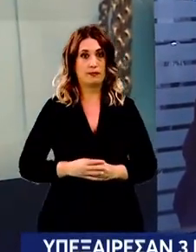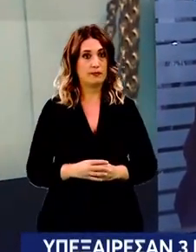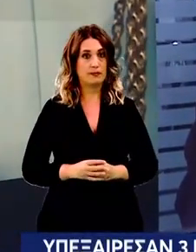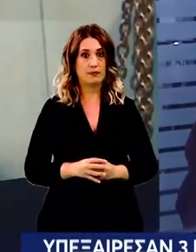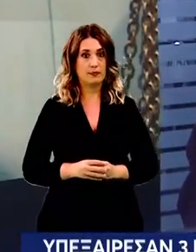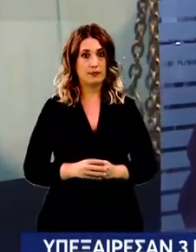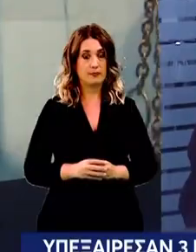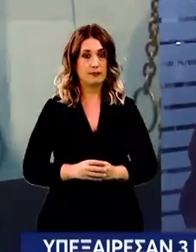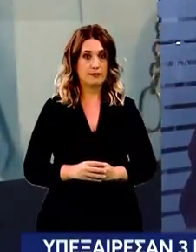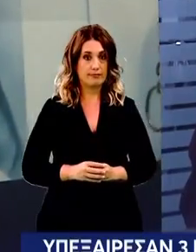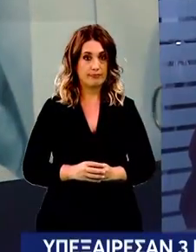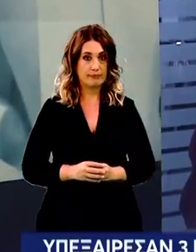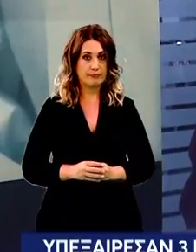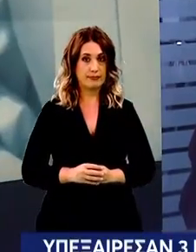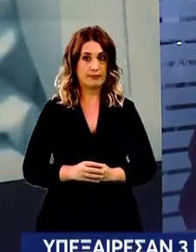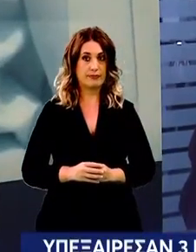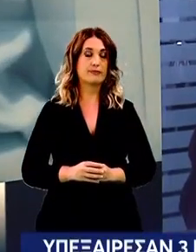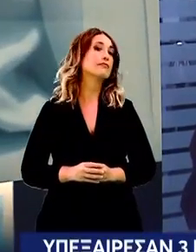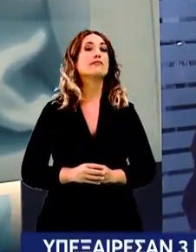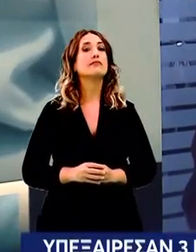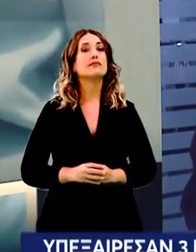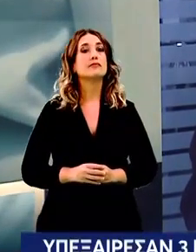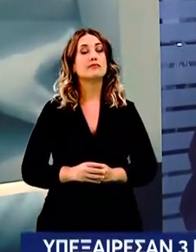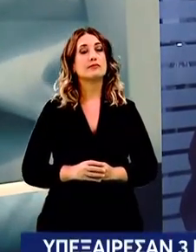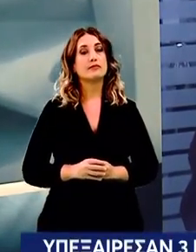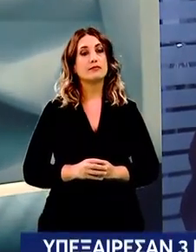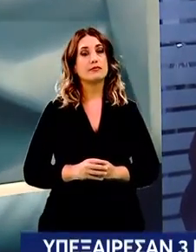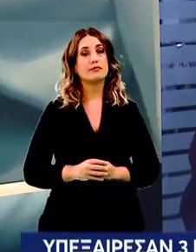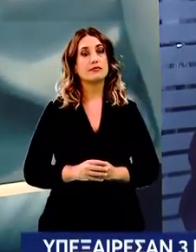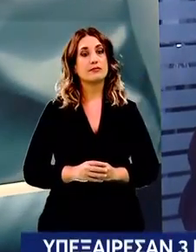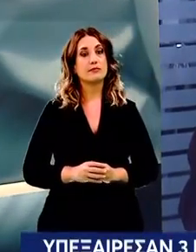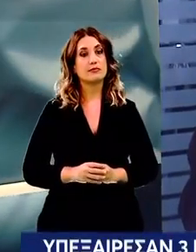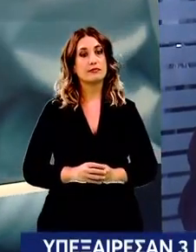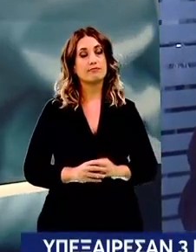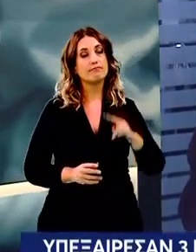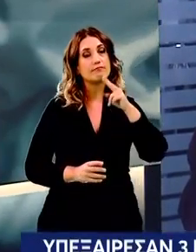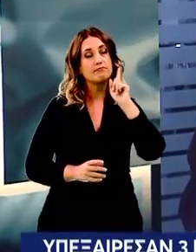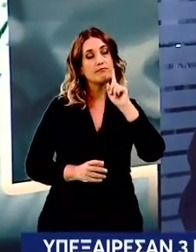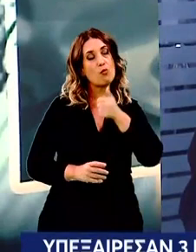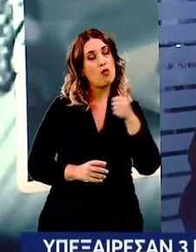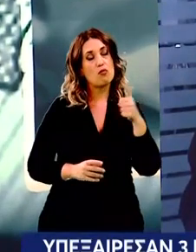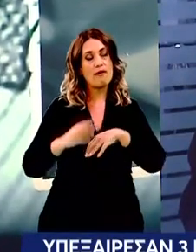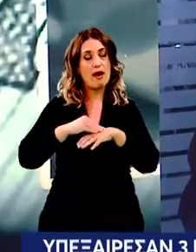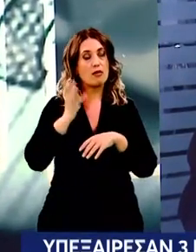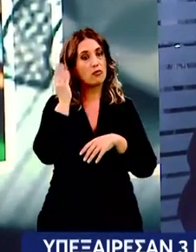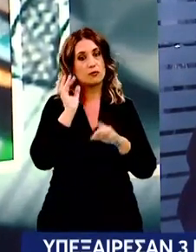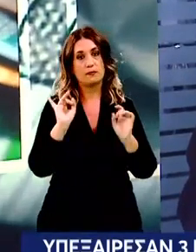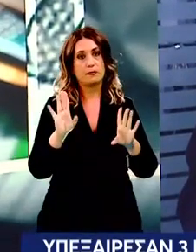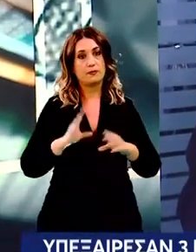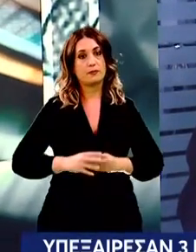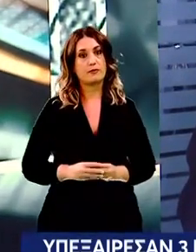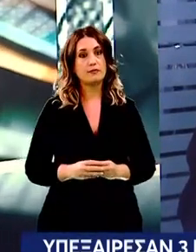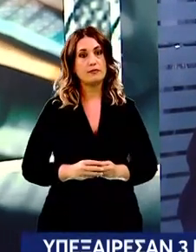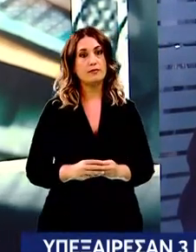τέτοια που δεν είναι μια απάτη που έκανε κάποιος ιερέας κατώτατο βαθμό εδώ το πράγμα πάει πολύ ψηλά, μένει να δούμε πόσο ψηλά